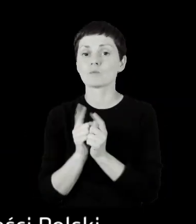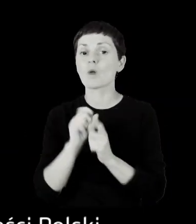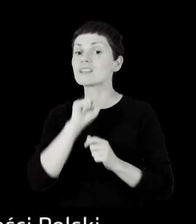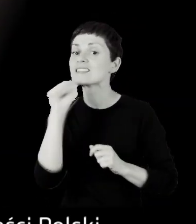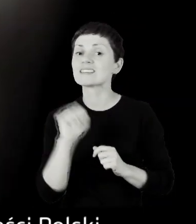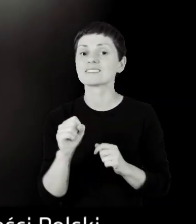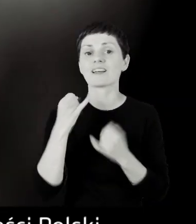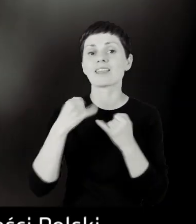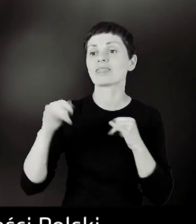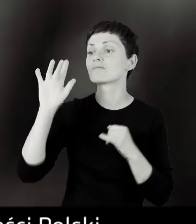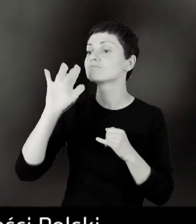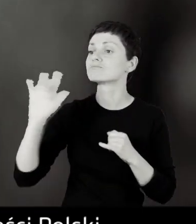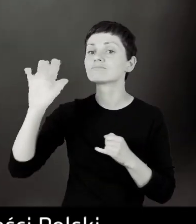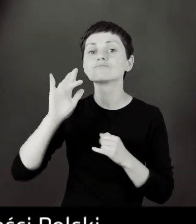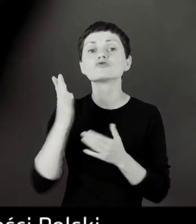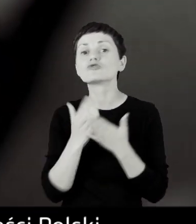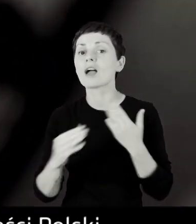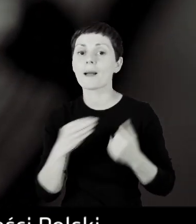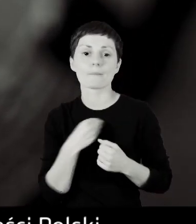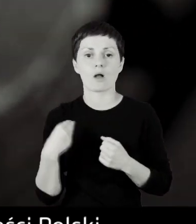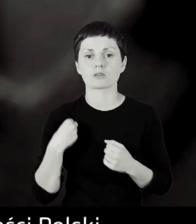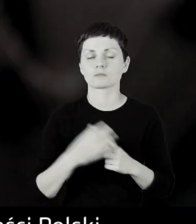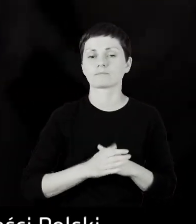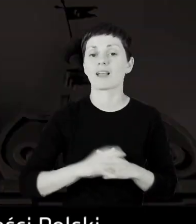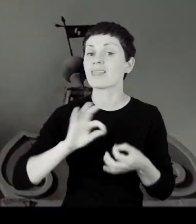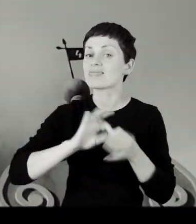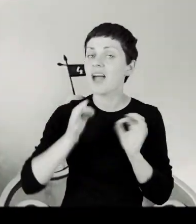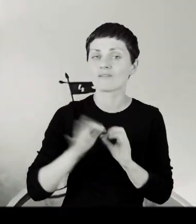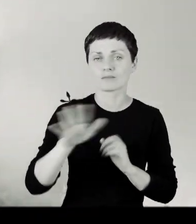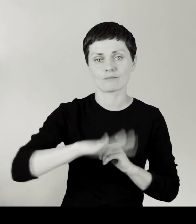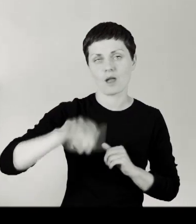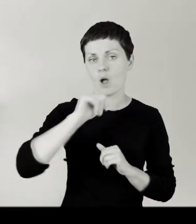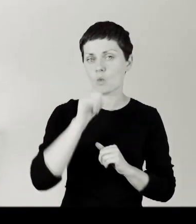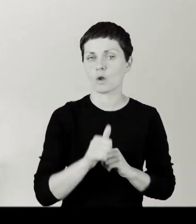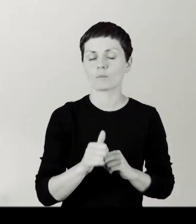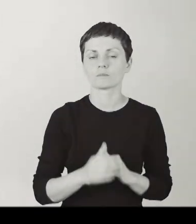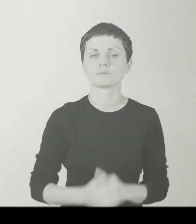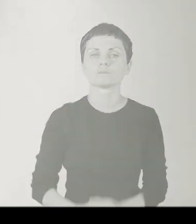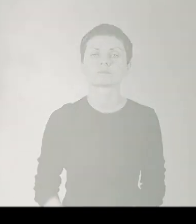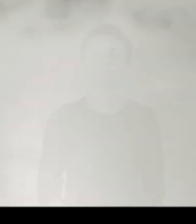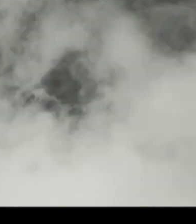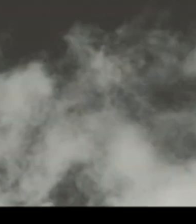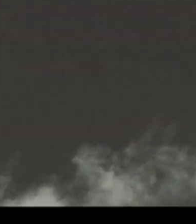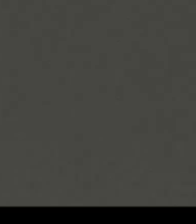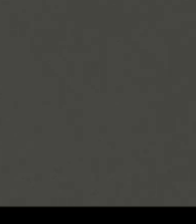spotkałem nigdzie w innej części Polski, a nawet powiem w Europie.